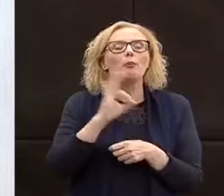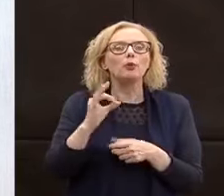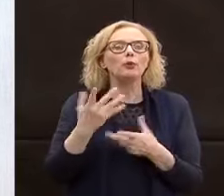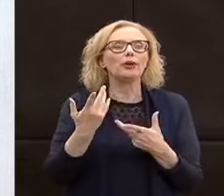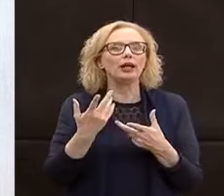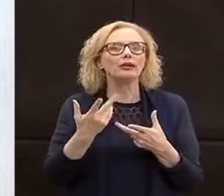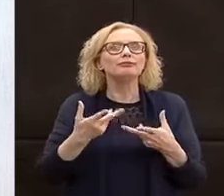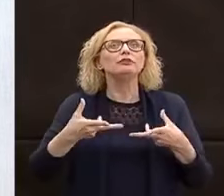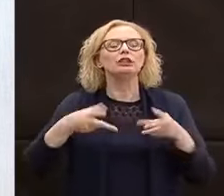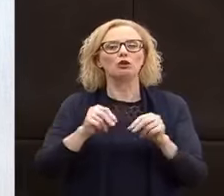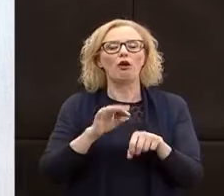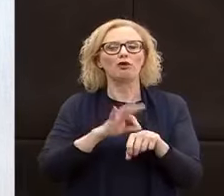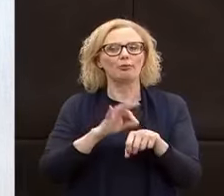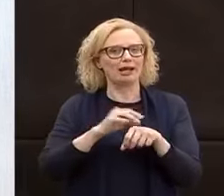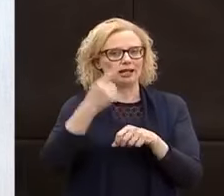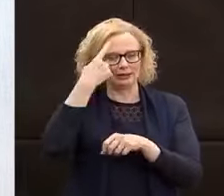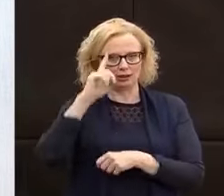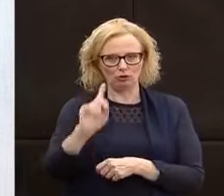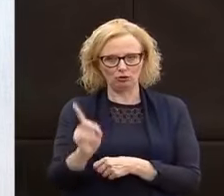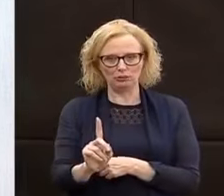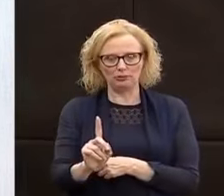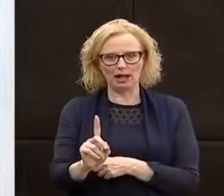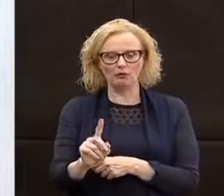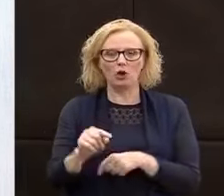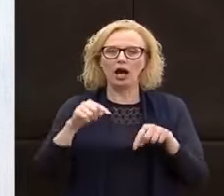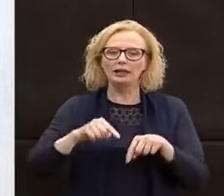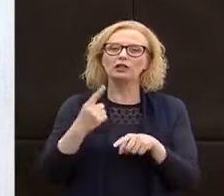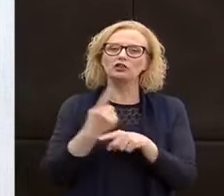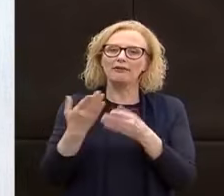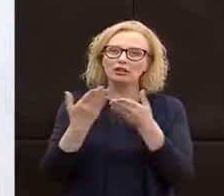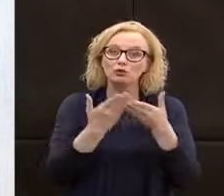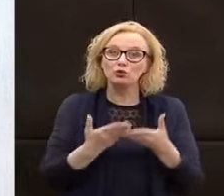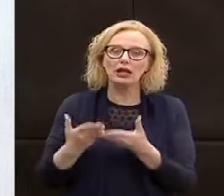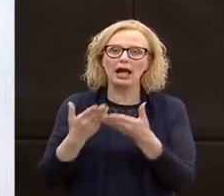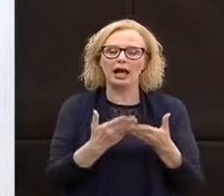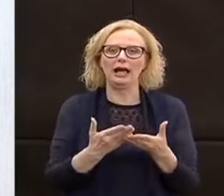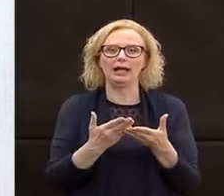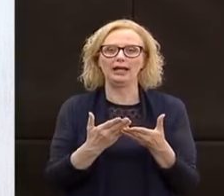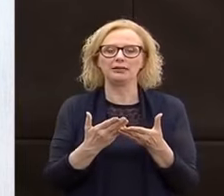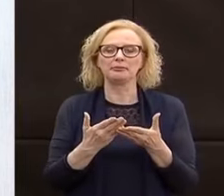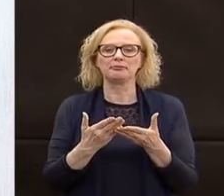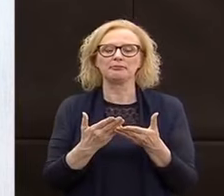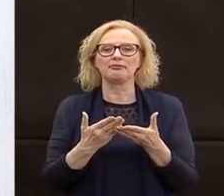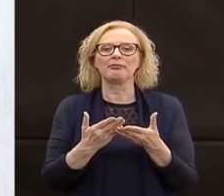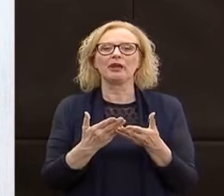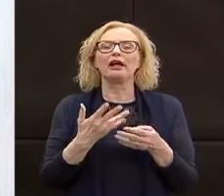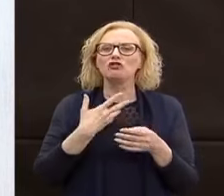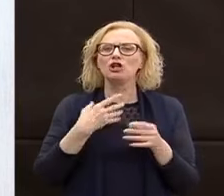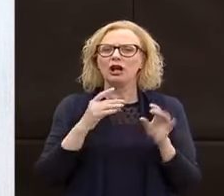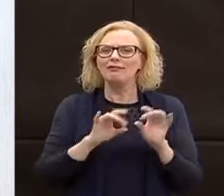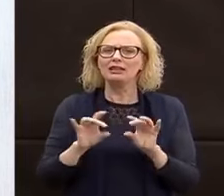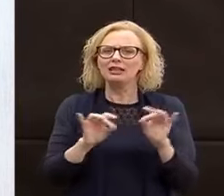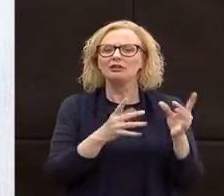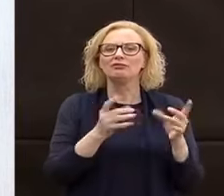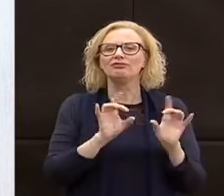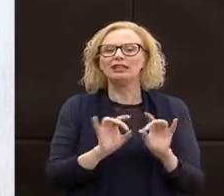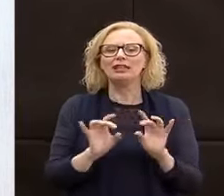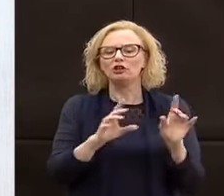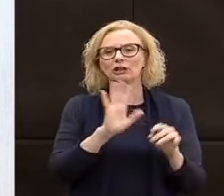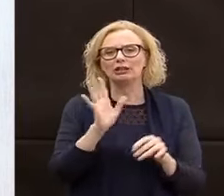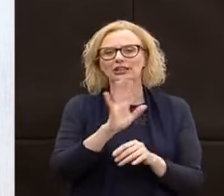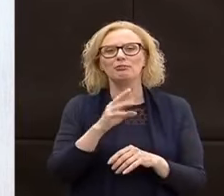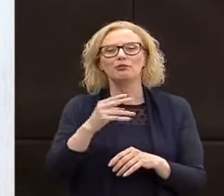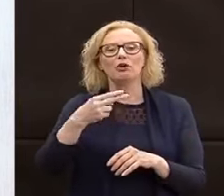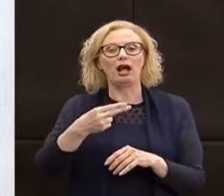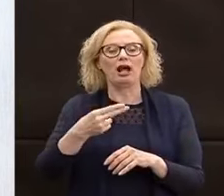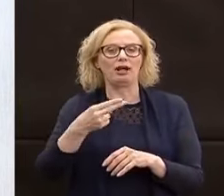ammalate di nuovo. Si sta studiando su questo ovvero ci sono dei virus come l'herpavirus in cui sappiamo che